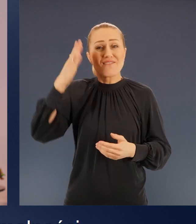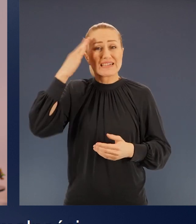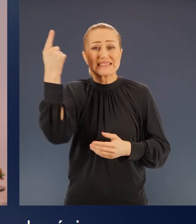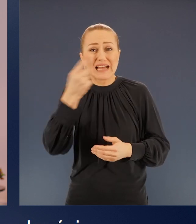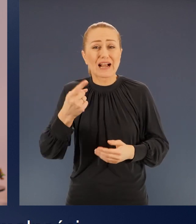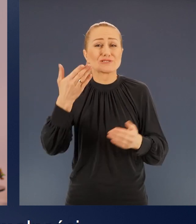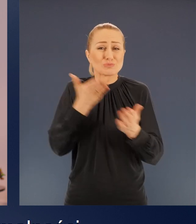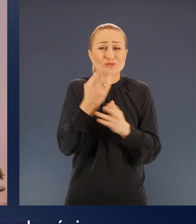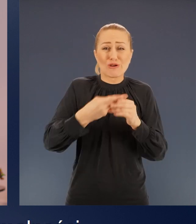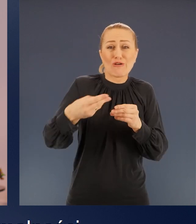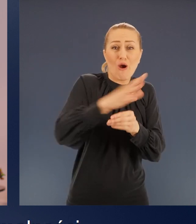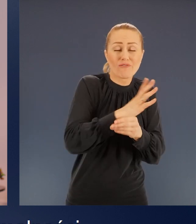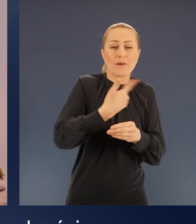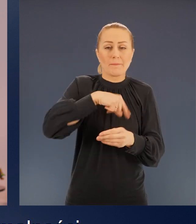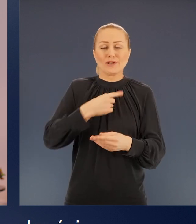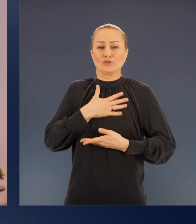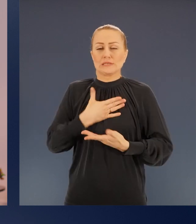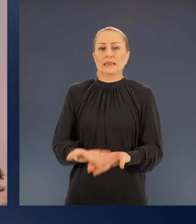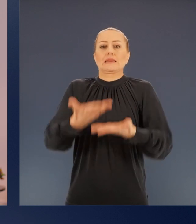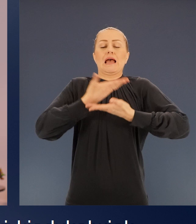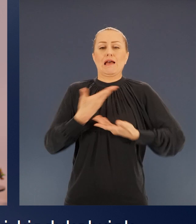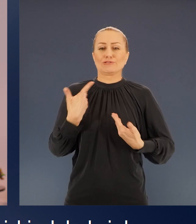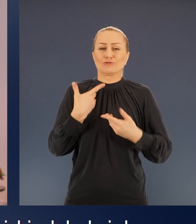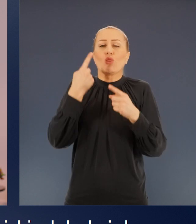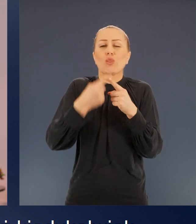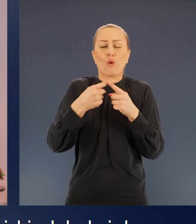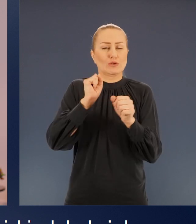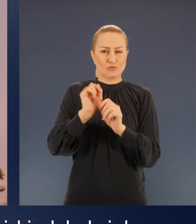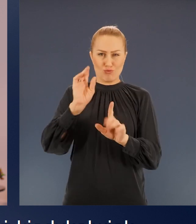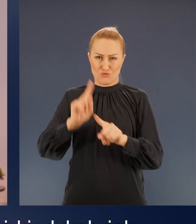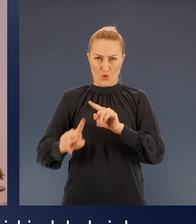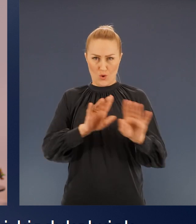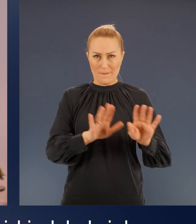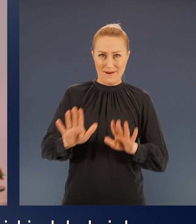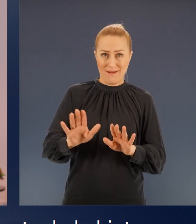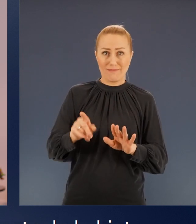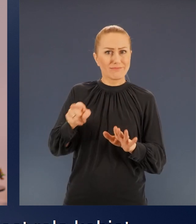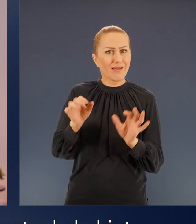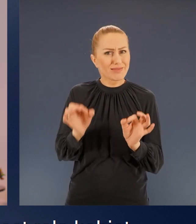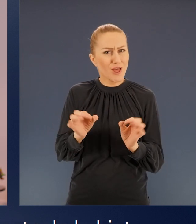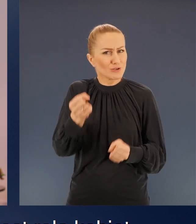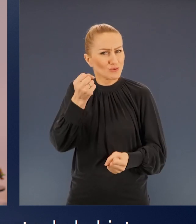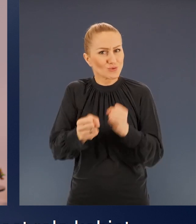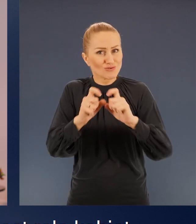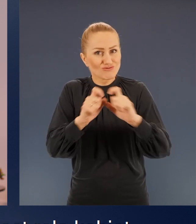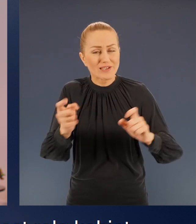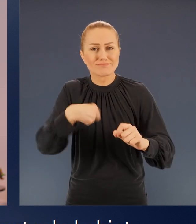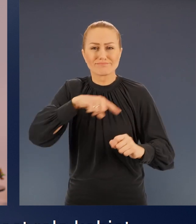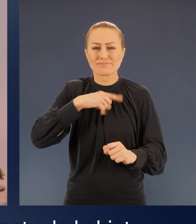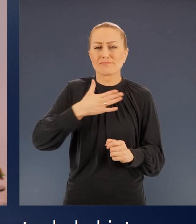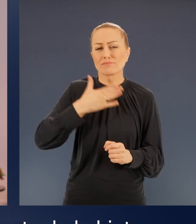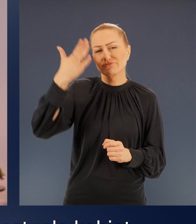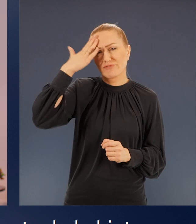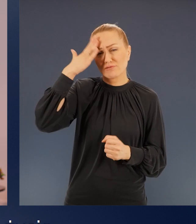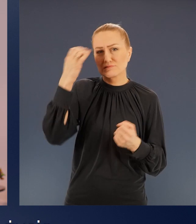mieć choćby namiastkę normalności. W tym trudnym czasie bardziej niż kiedykolwiek uświadamiamy sobie, jak wielka